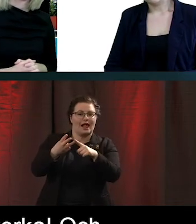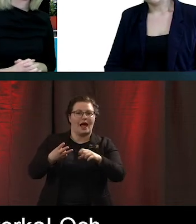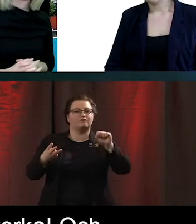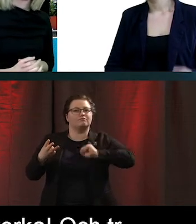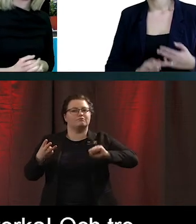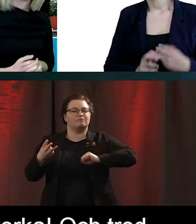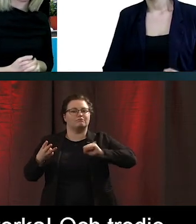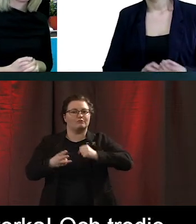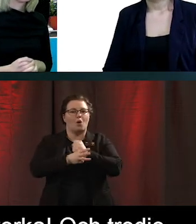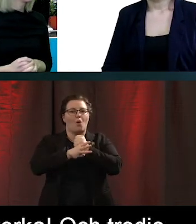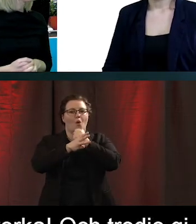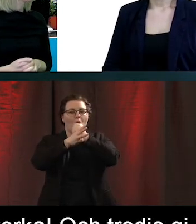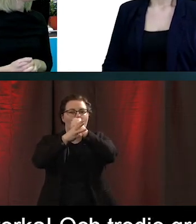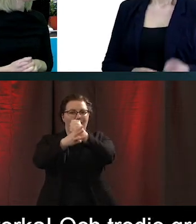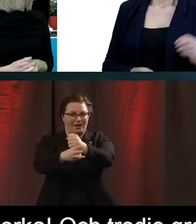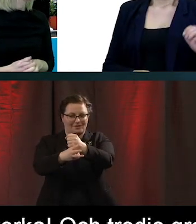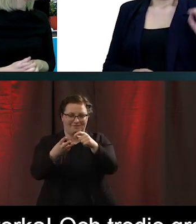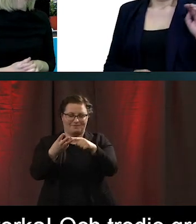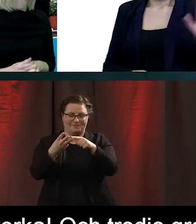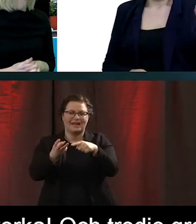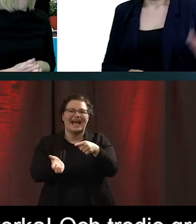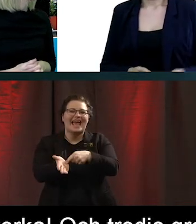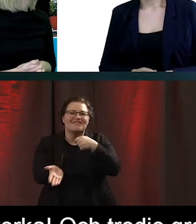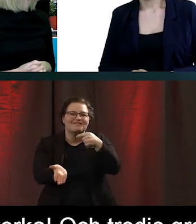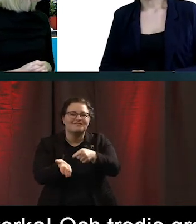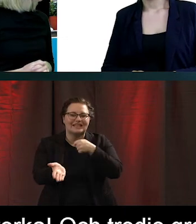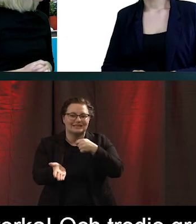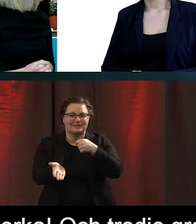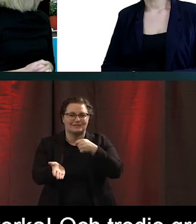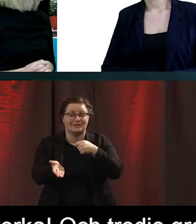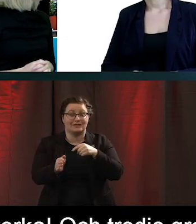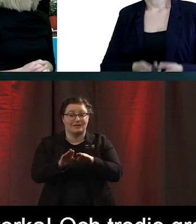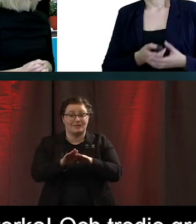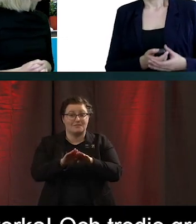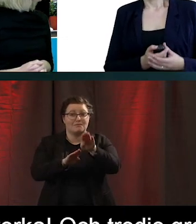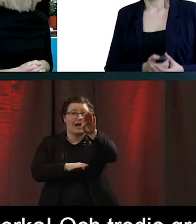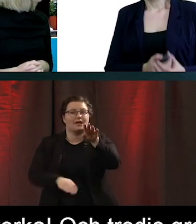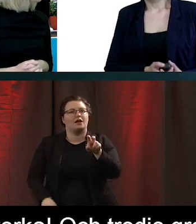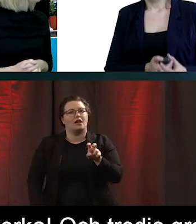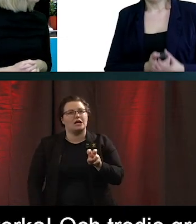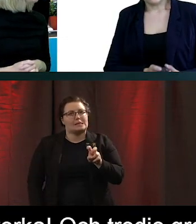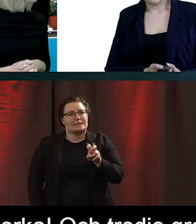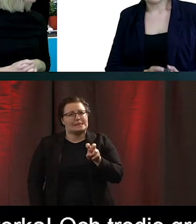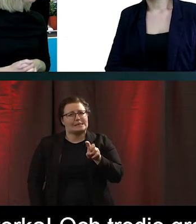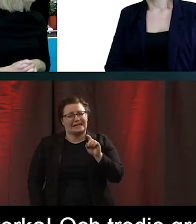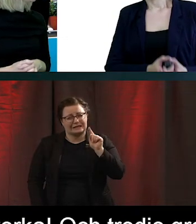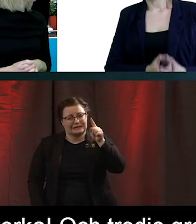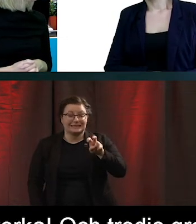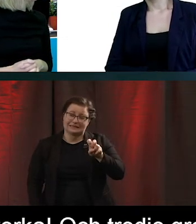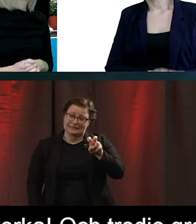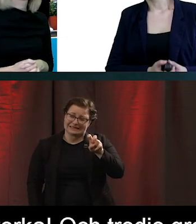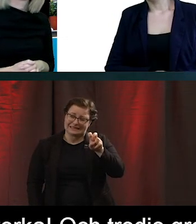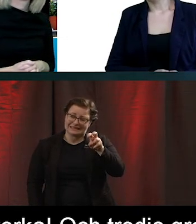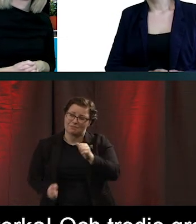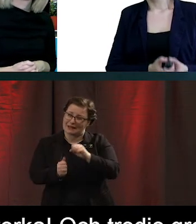ut. Var envis. Det är jättelång väg upp för backen. Men om man håller i och håller ut så